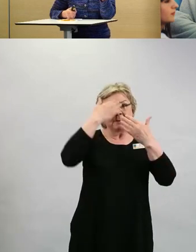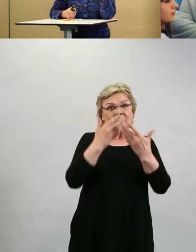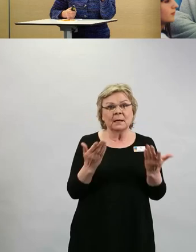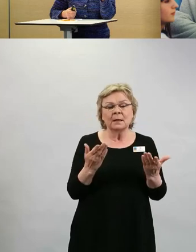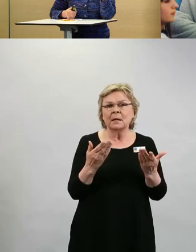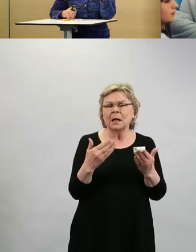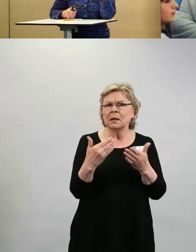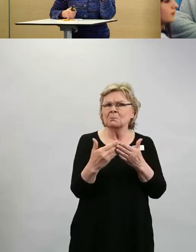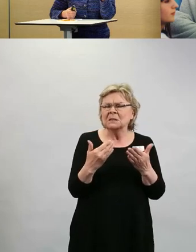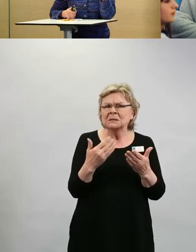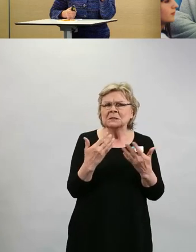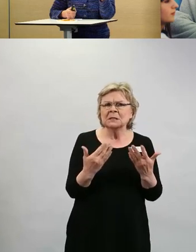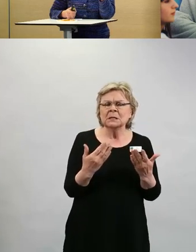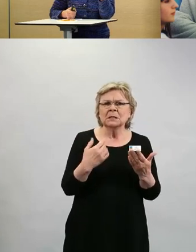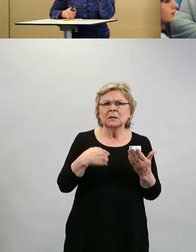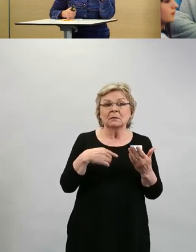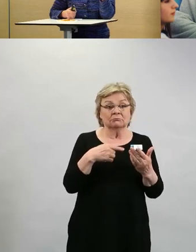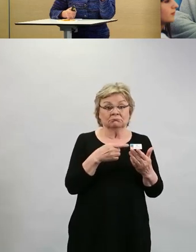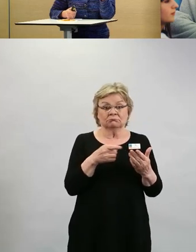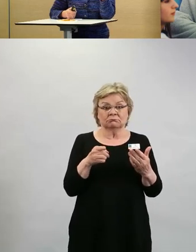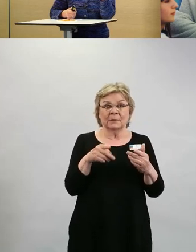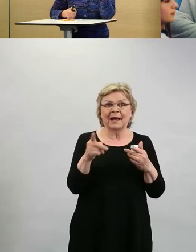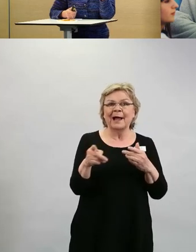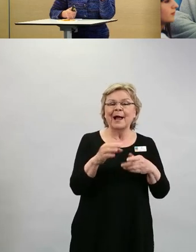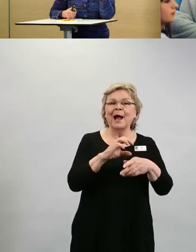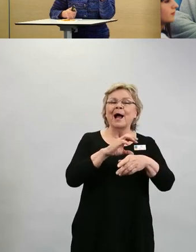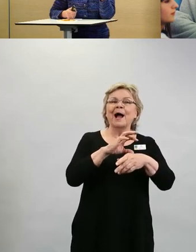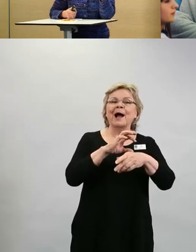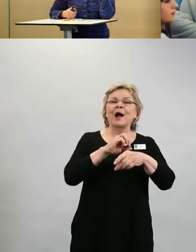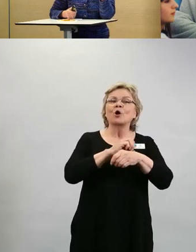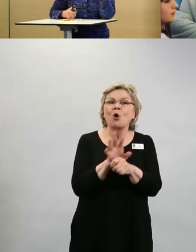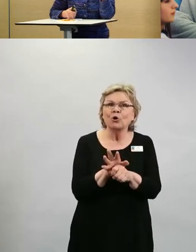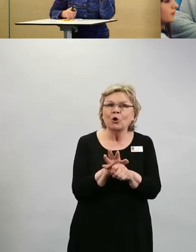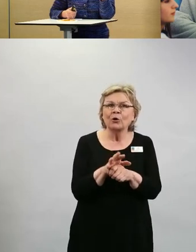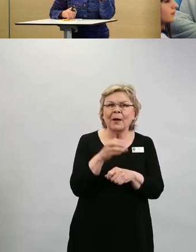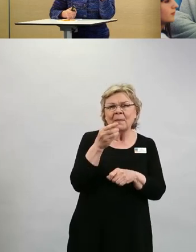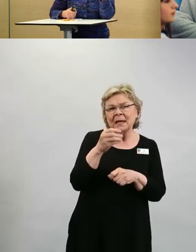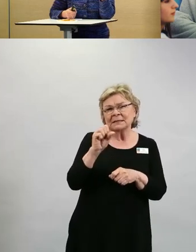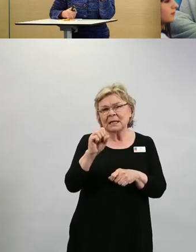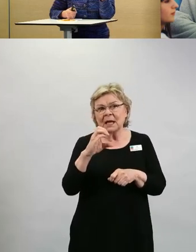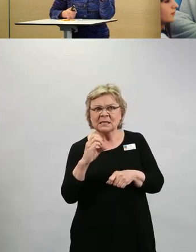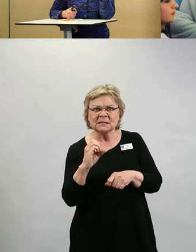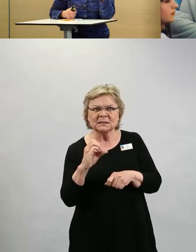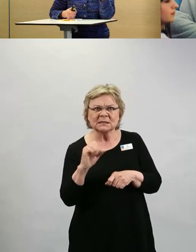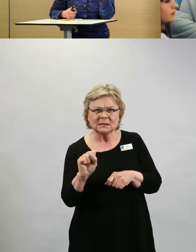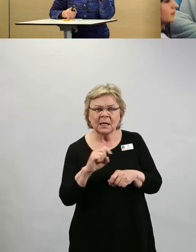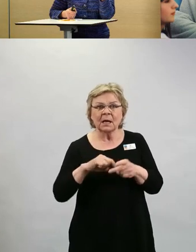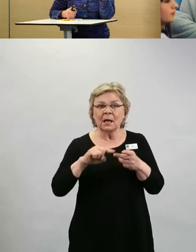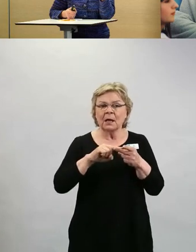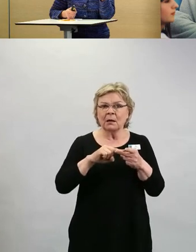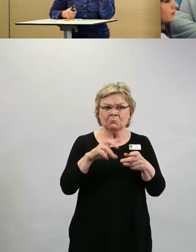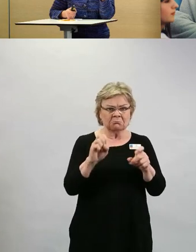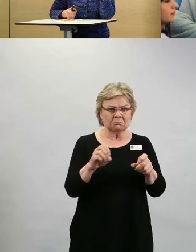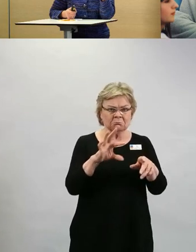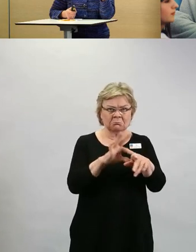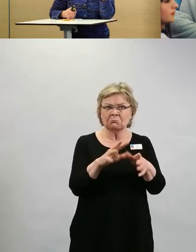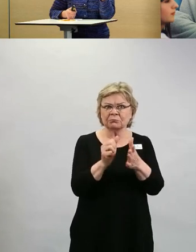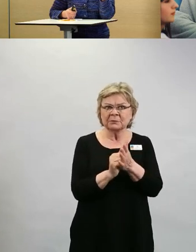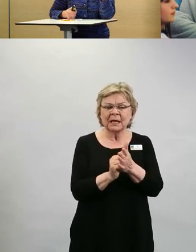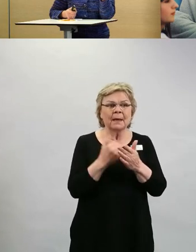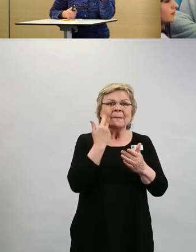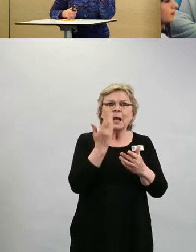löydettiin tätä korona-PCR-positiivisuutta, että oliko se puhtaasti altistustilanteessa löydetty